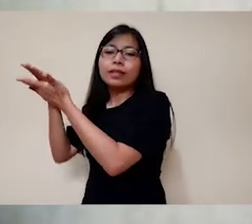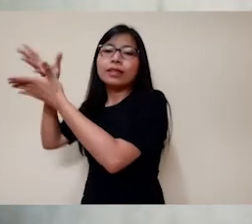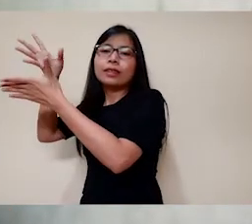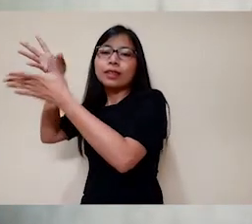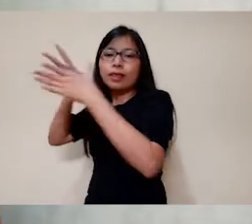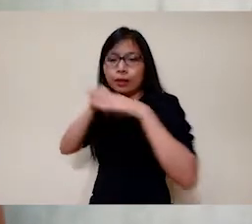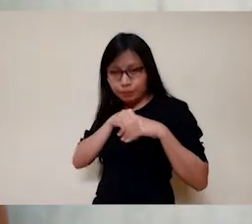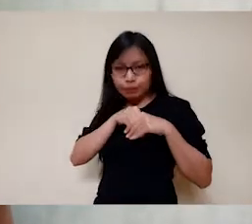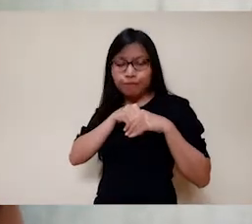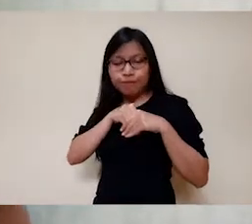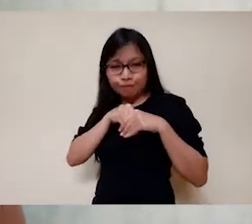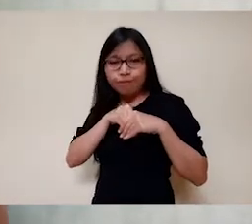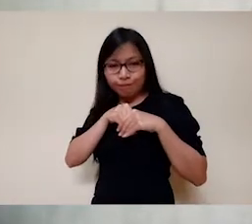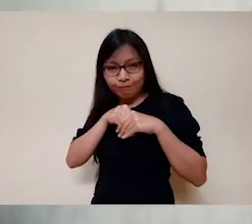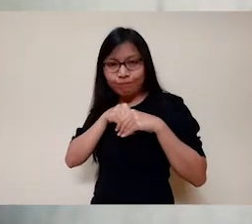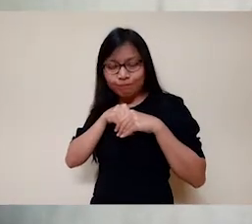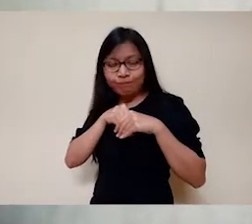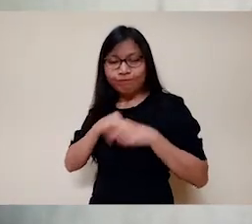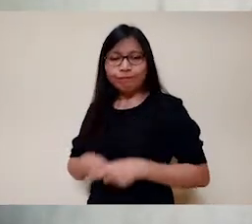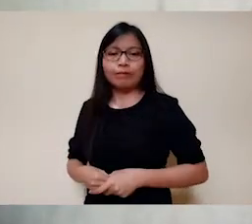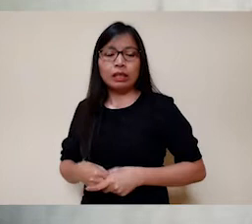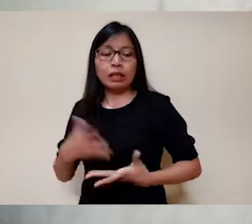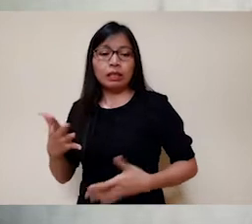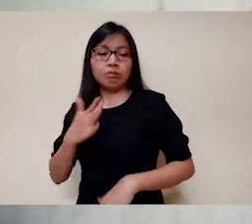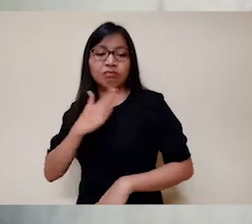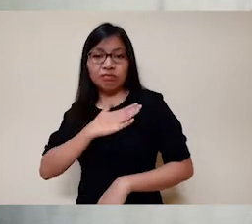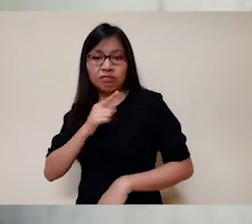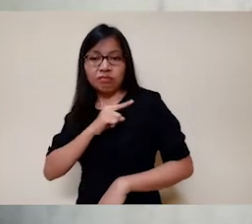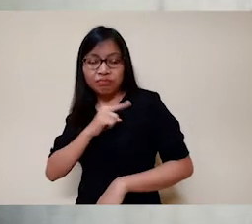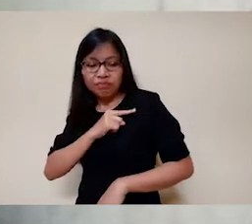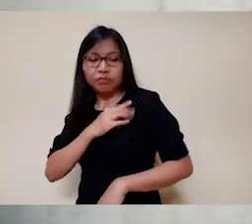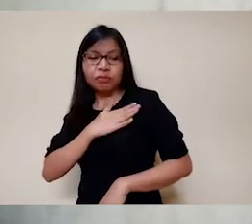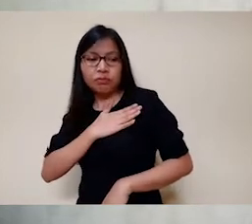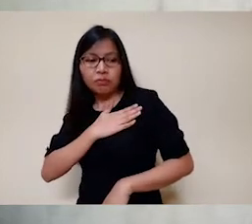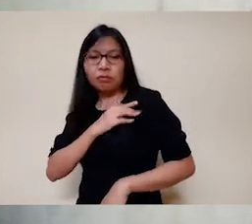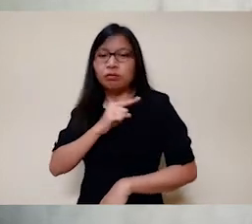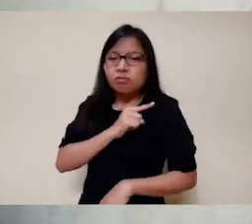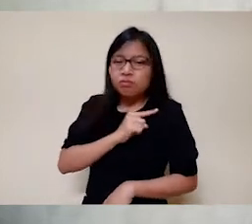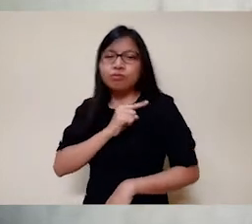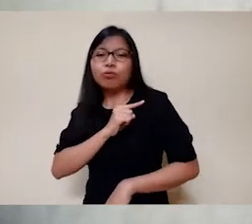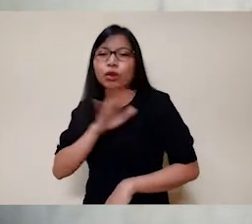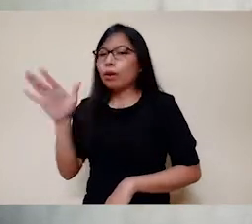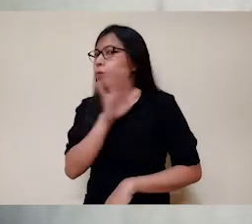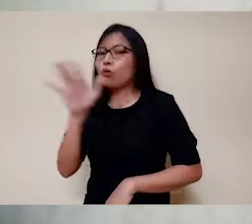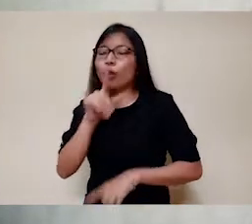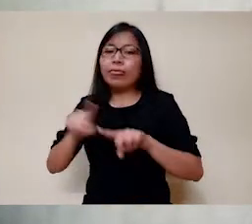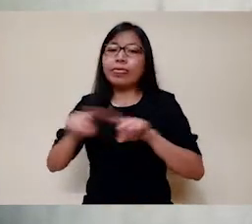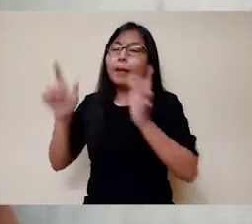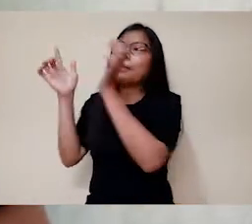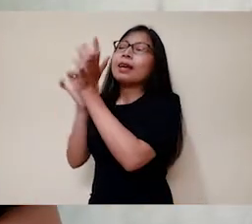dalam Kristus. Agar bukan diri kita yang mengendalikan hidup kita, tetapi Kristus yang mengendalikan kita.